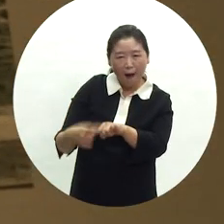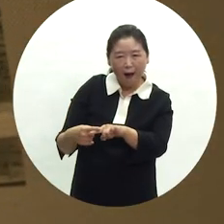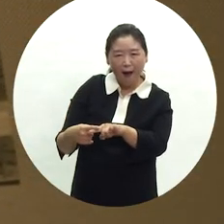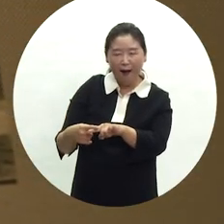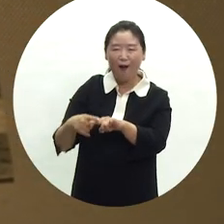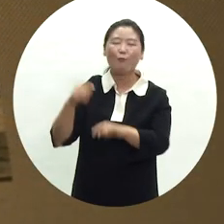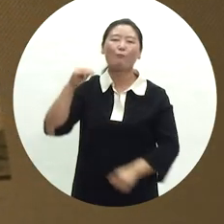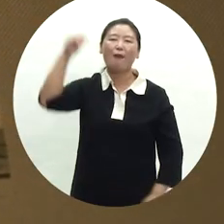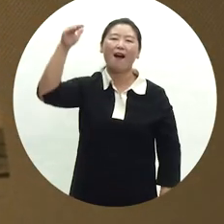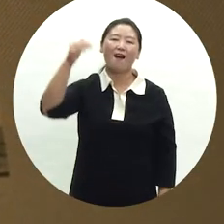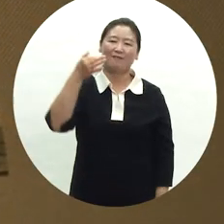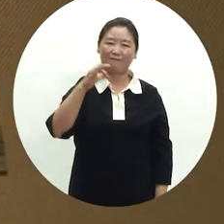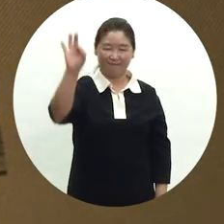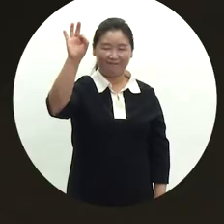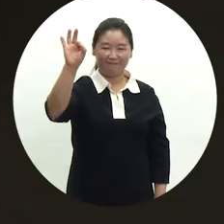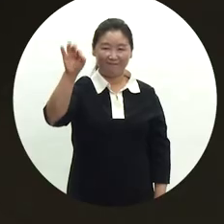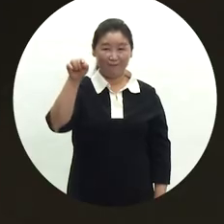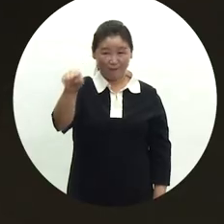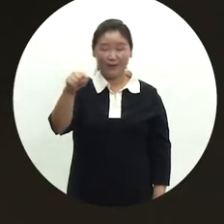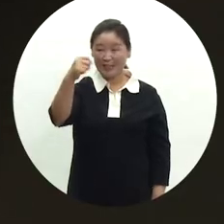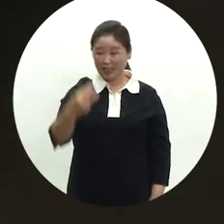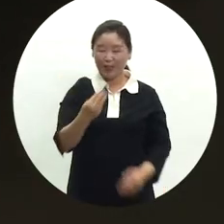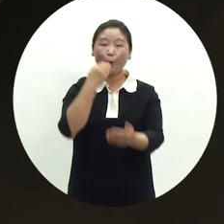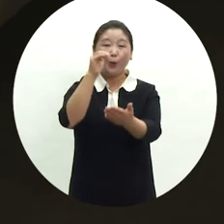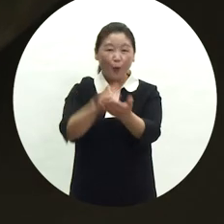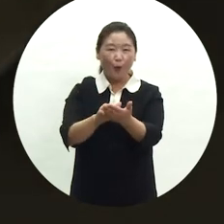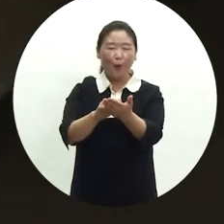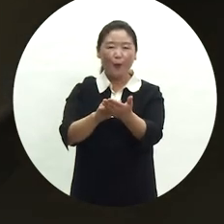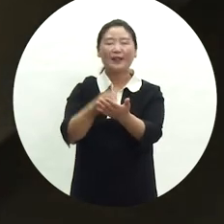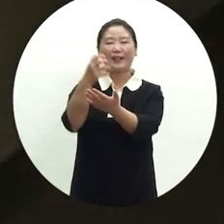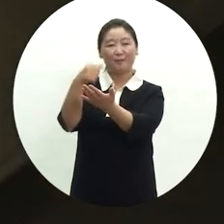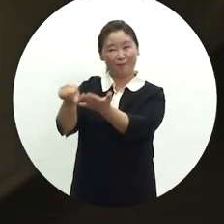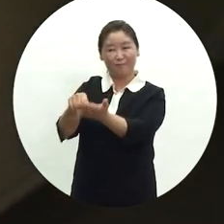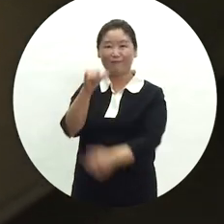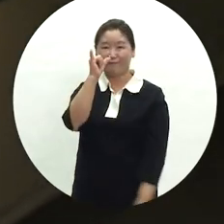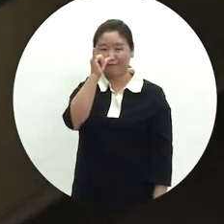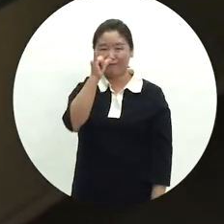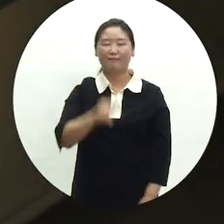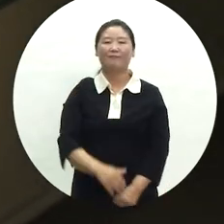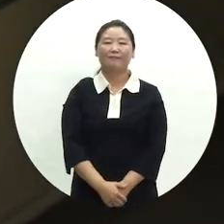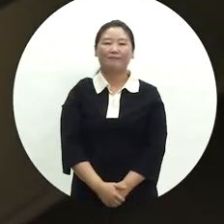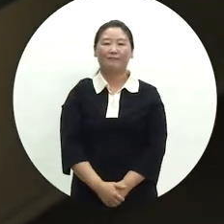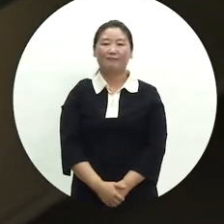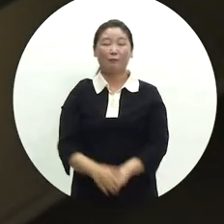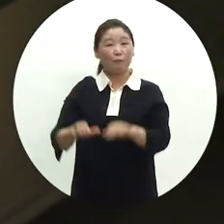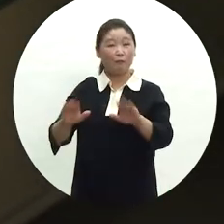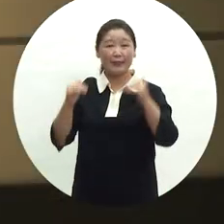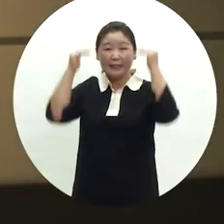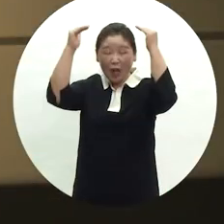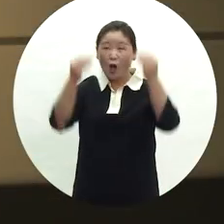후 성인으로 대접을 받았음을 들돌 등 관련 자료를 확인할 수 있습니다. 오늘날의